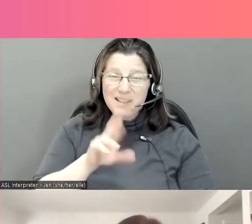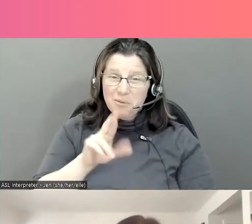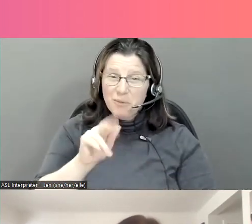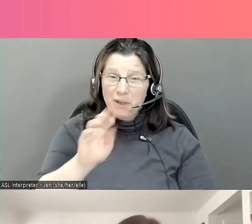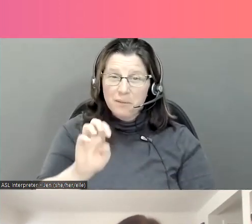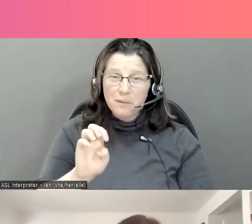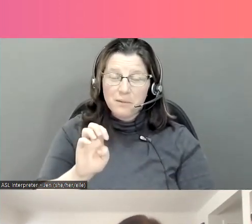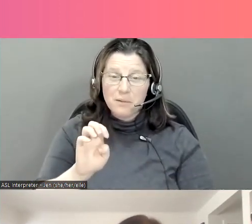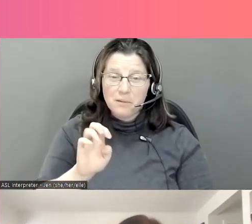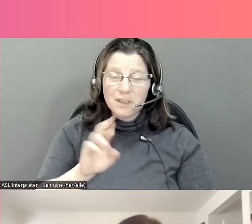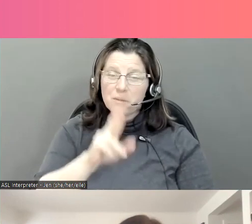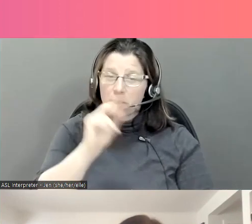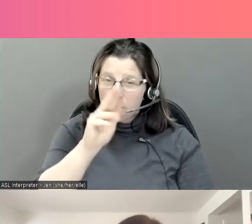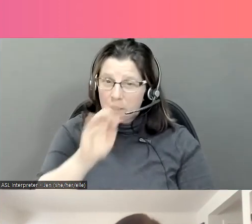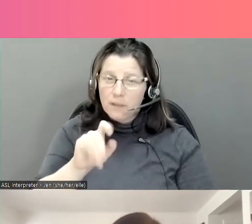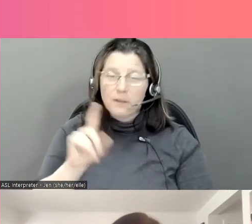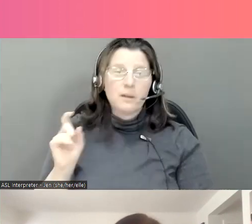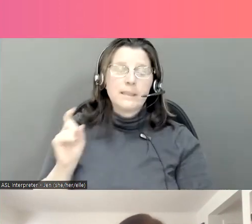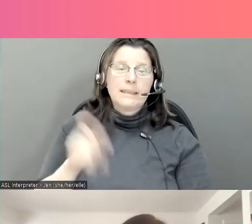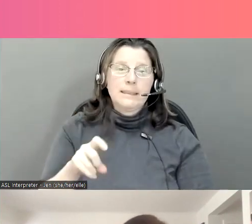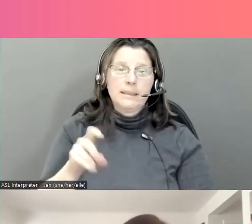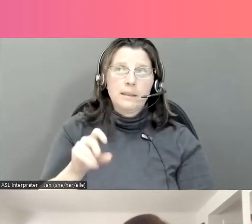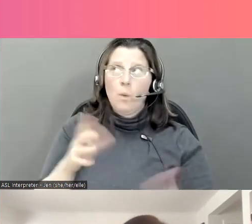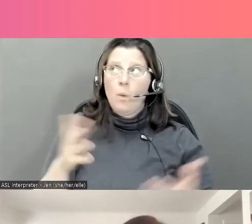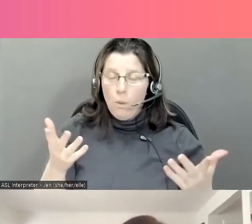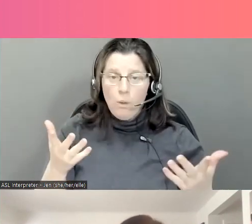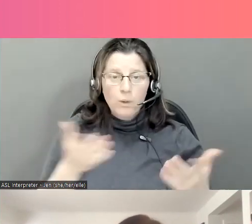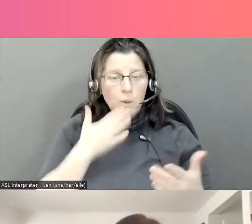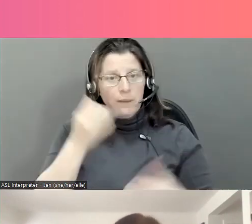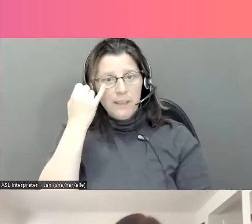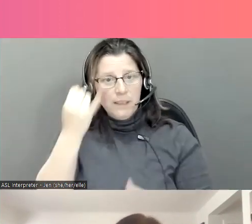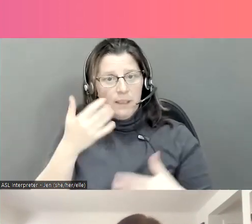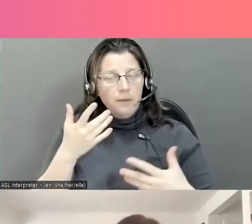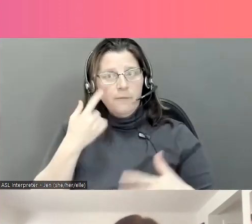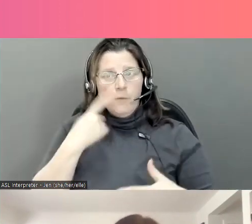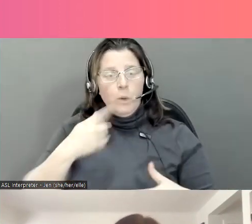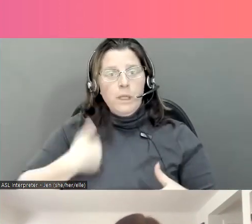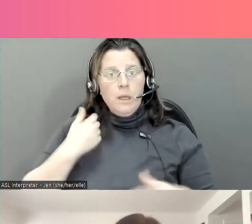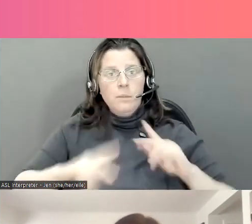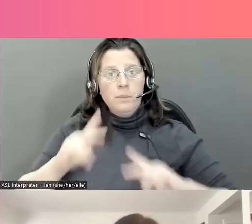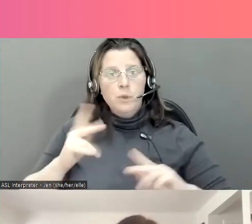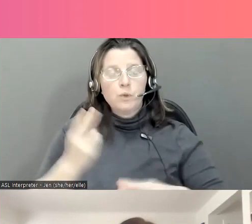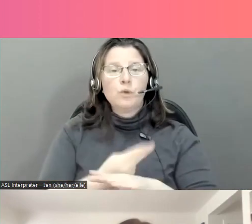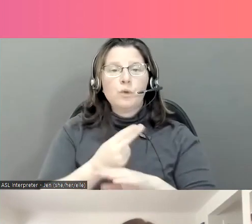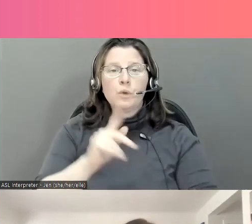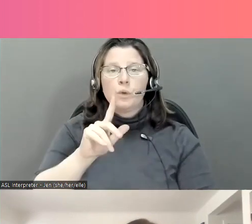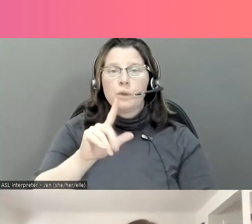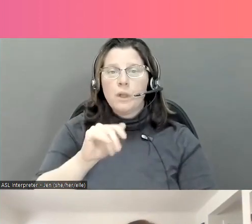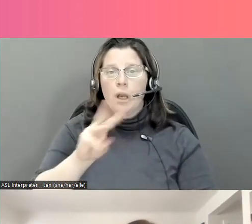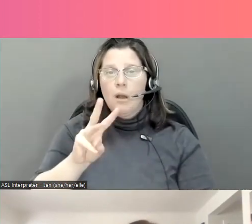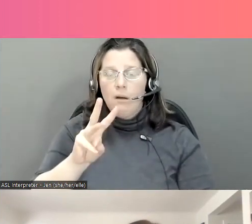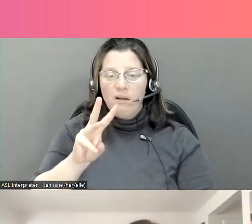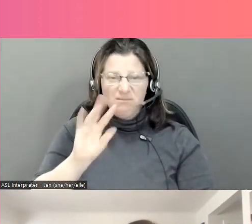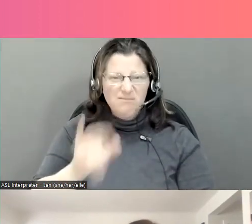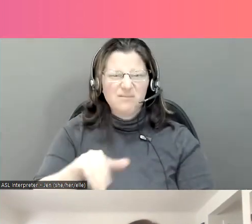font en sorte qu'il est peu nécessaire ou peu